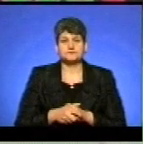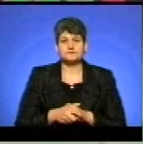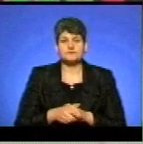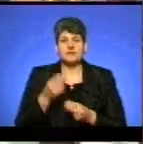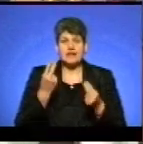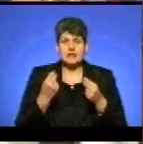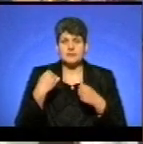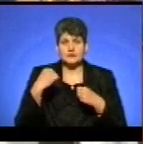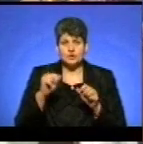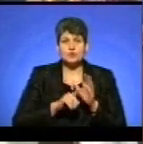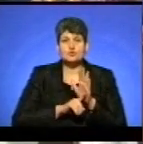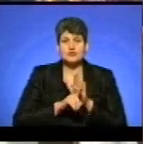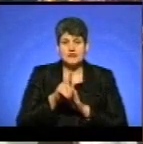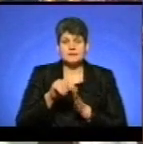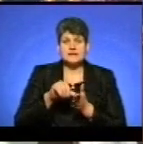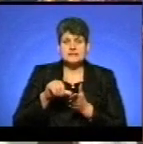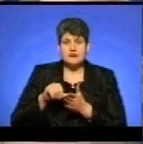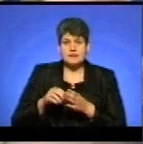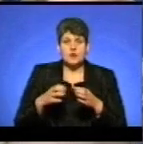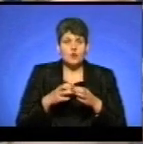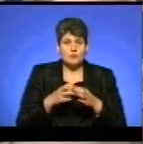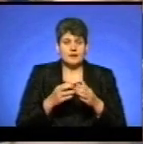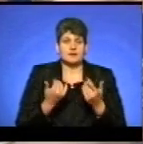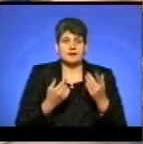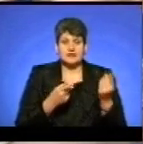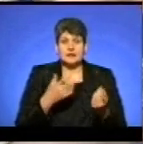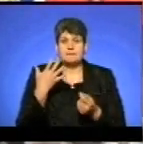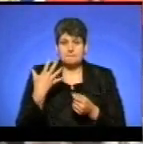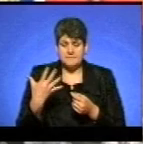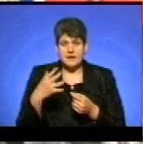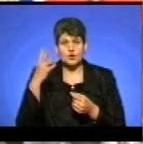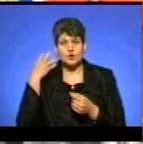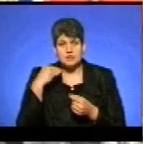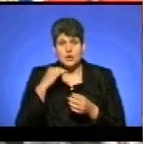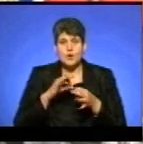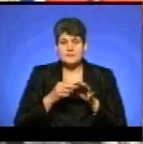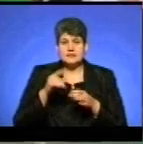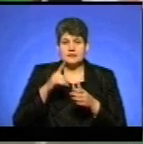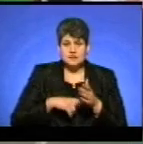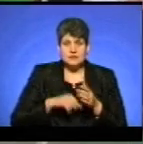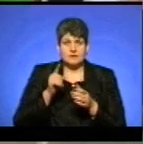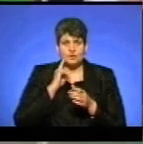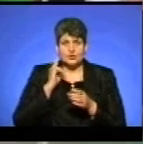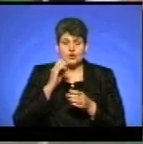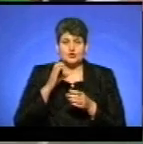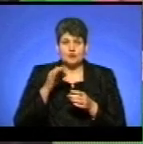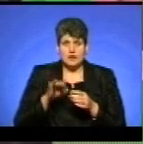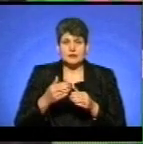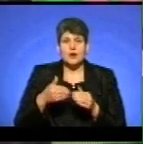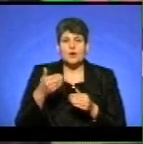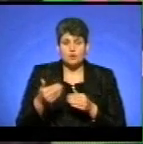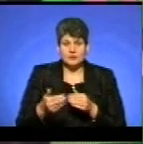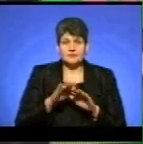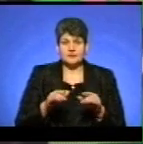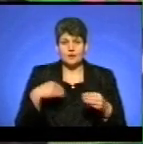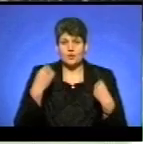Ігри патріотів розпочали з представлення команди. Їх п'ять – «Козача» та «Олімпійська надія», «Юні-соколята», «Крокс» – «Соколята». Діти